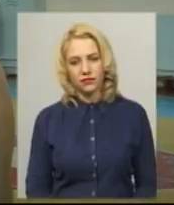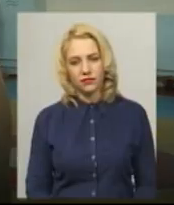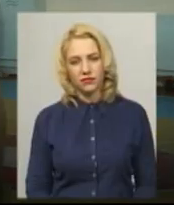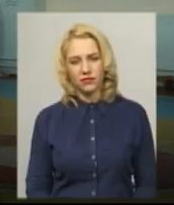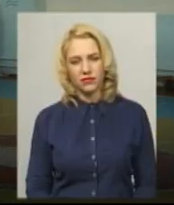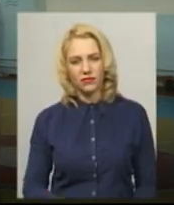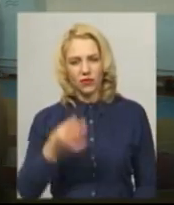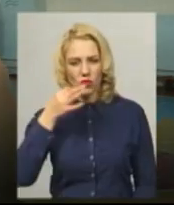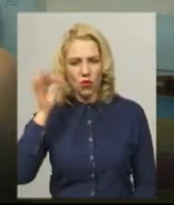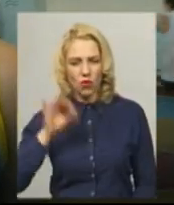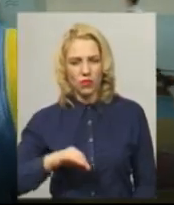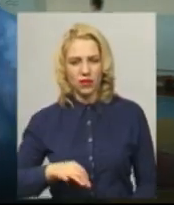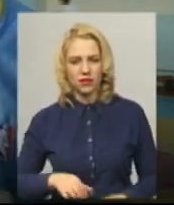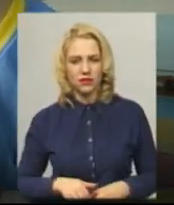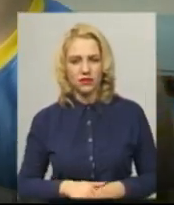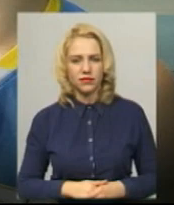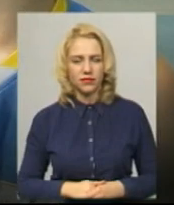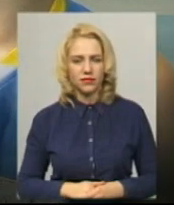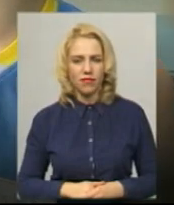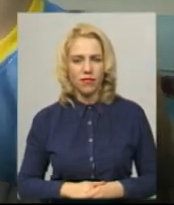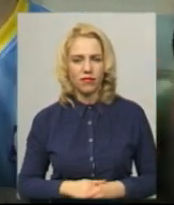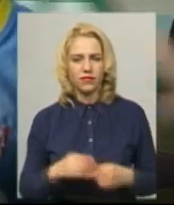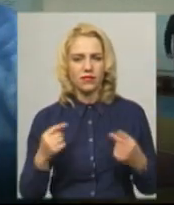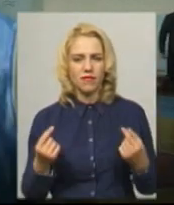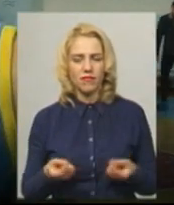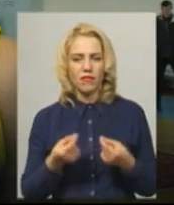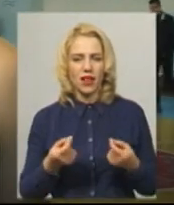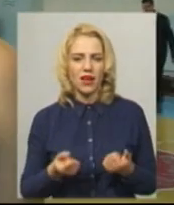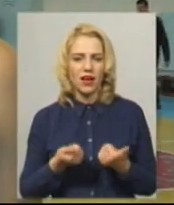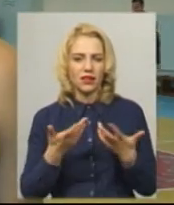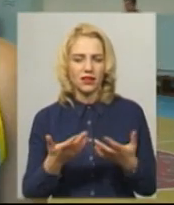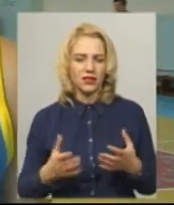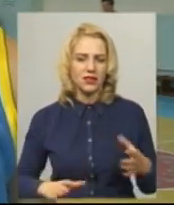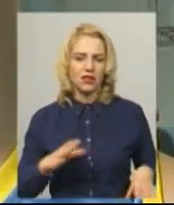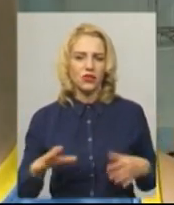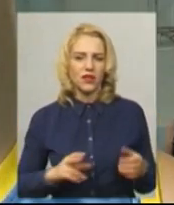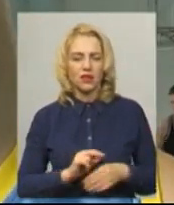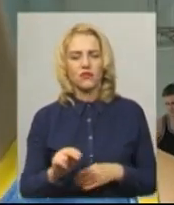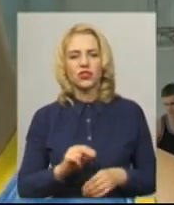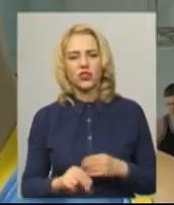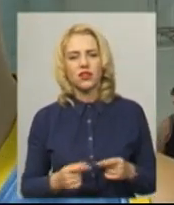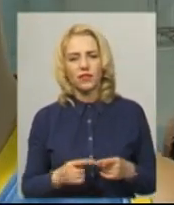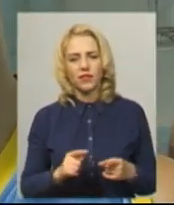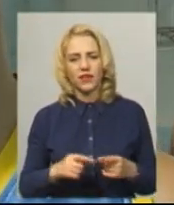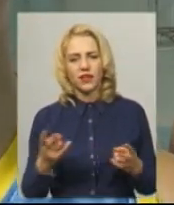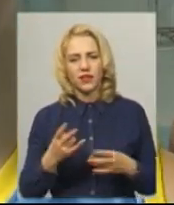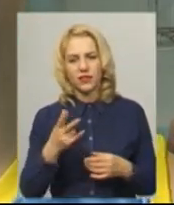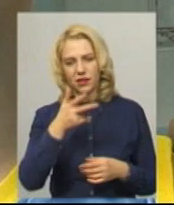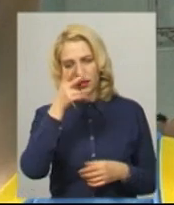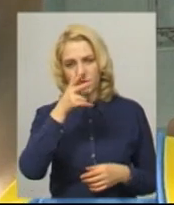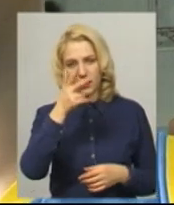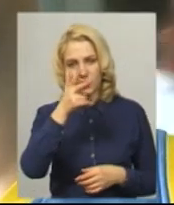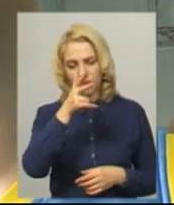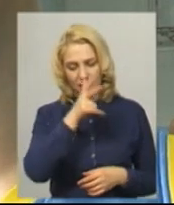Хлопита не хватило. Мала кількість тренувань, навчання. У нас планах третє місце взяти, одну гру